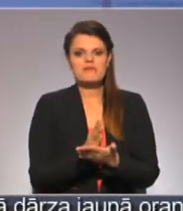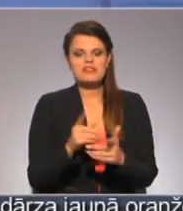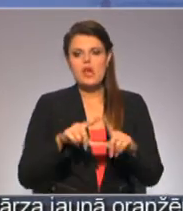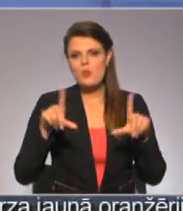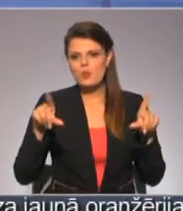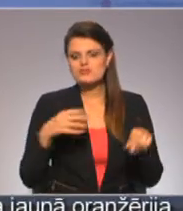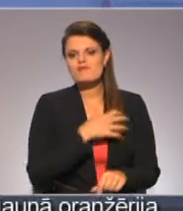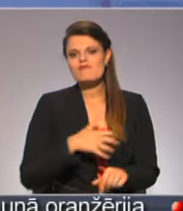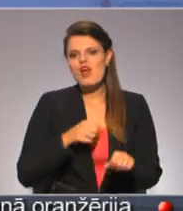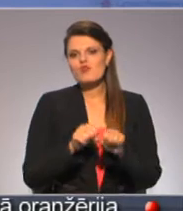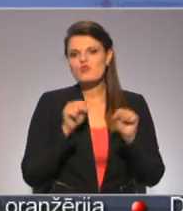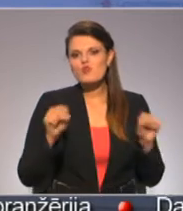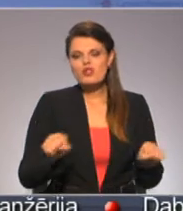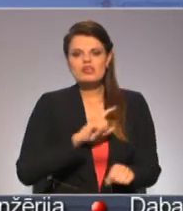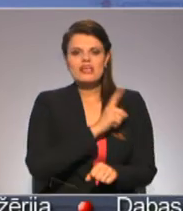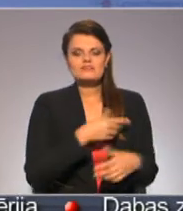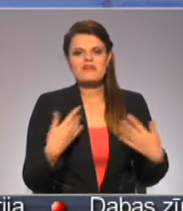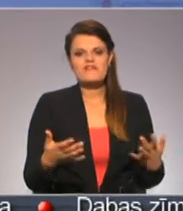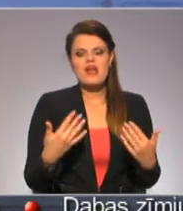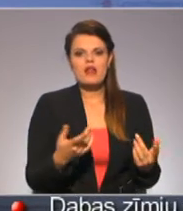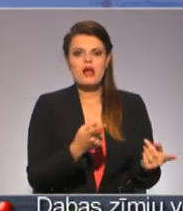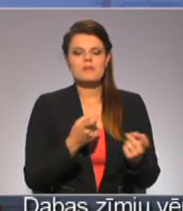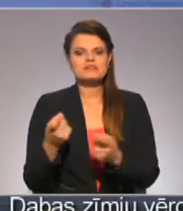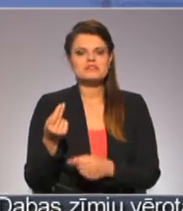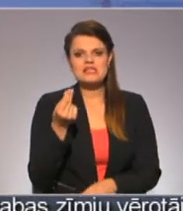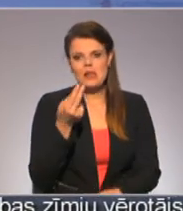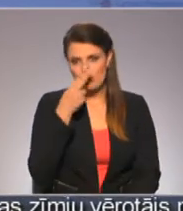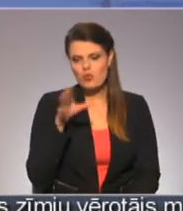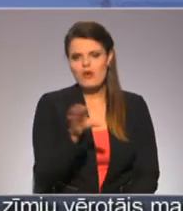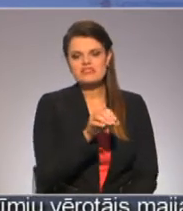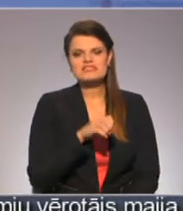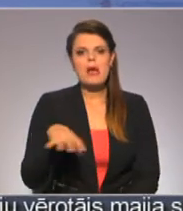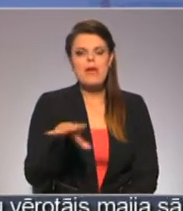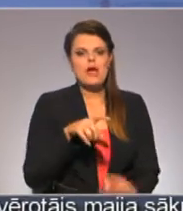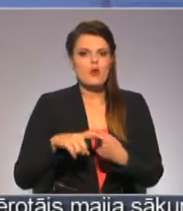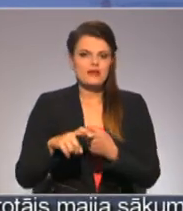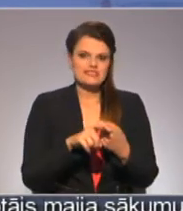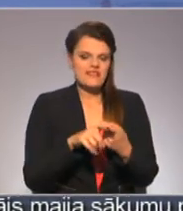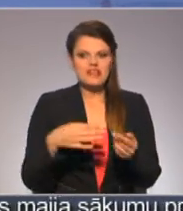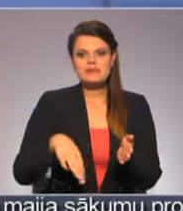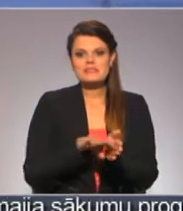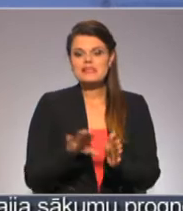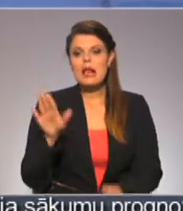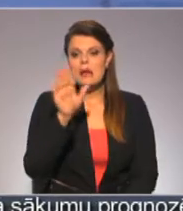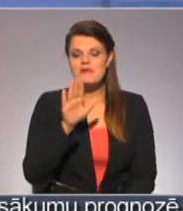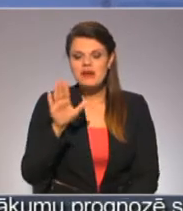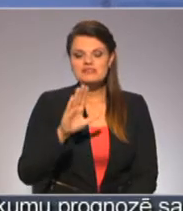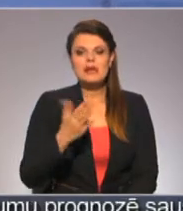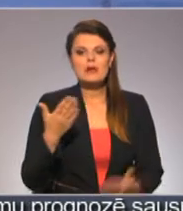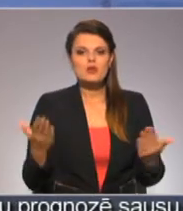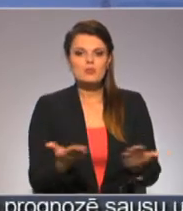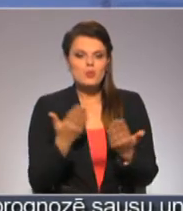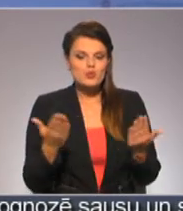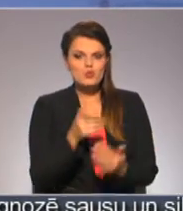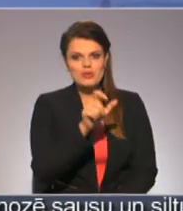ir jānodrošina iespēja vieglāk piesaistīt investors no visām Eiropas Savienības dalību valstīm. Tikai mudinot